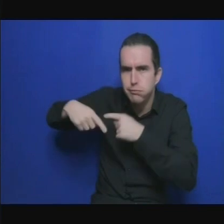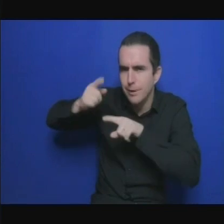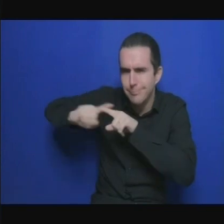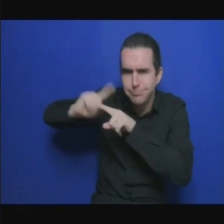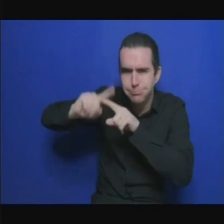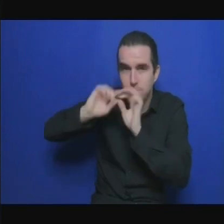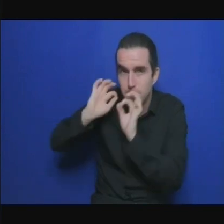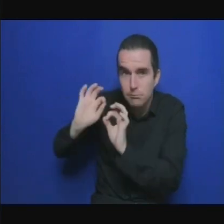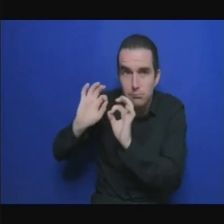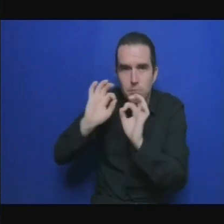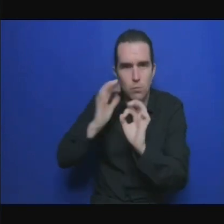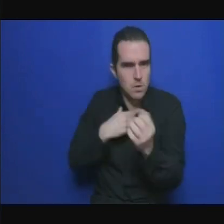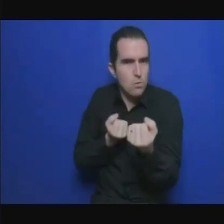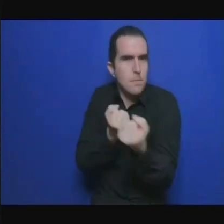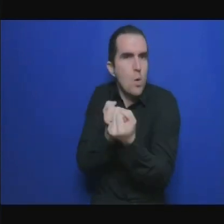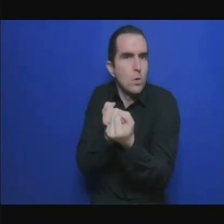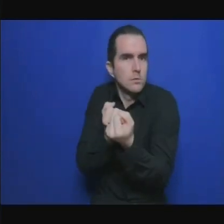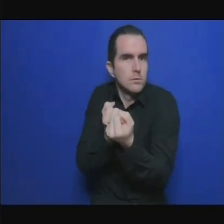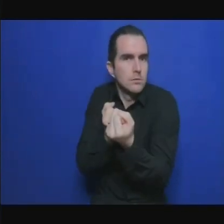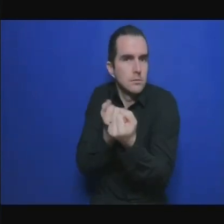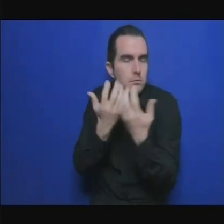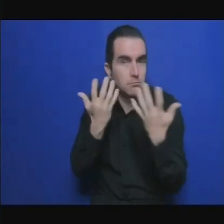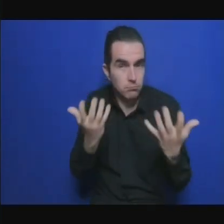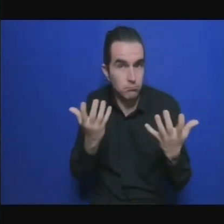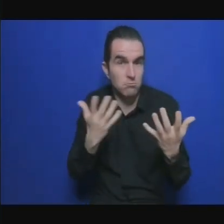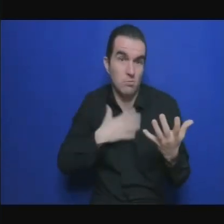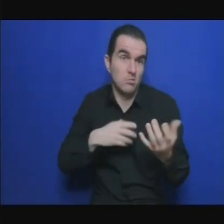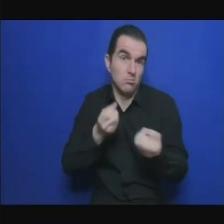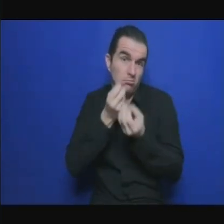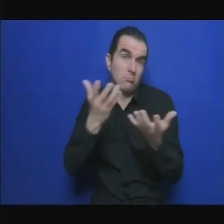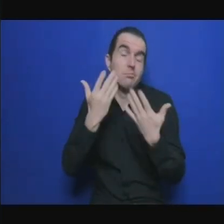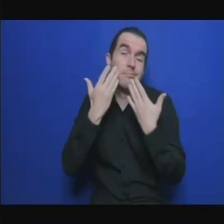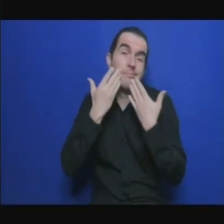étapes à différents niveaux pardon